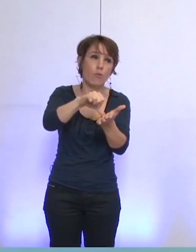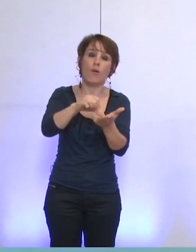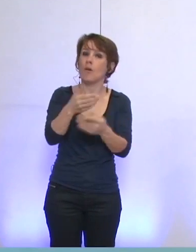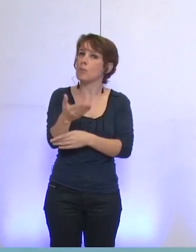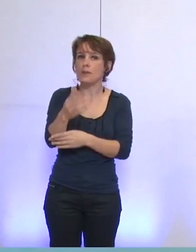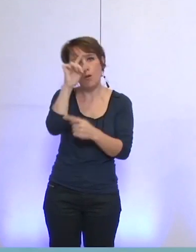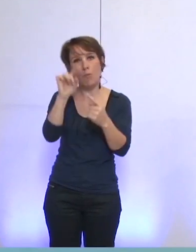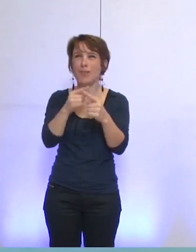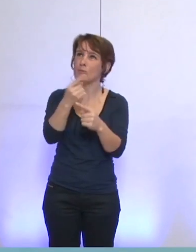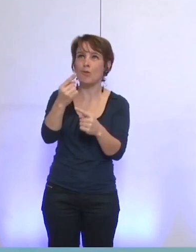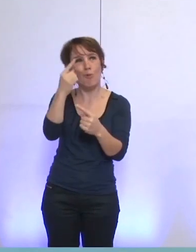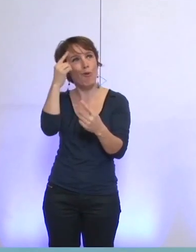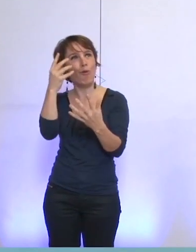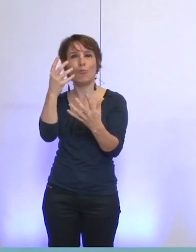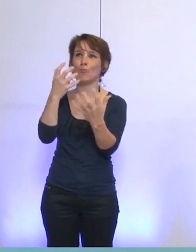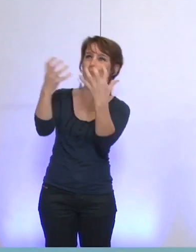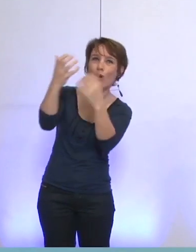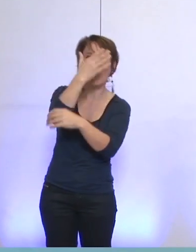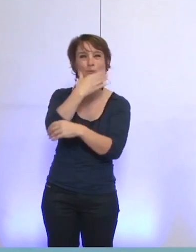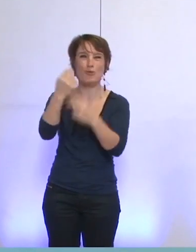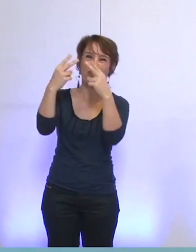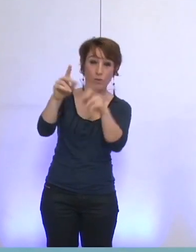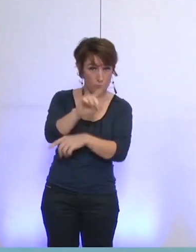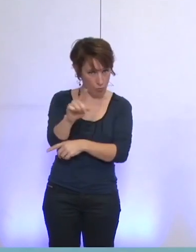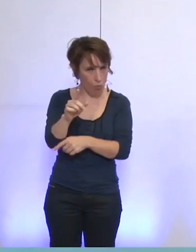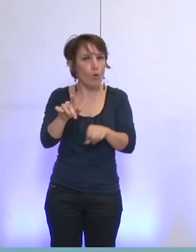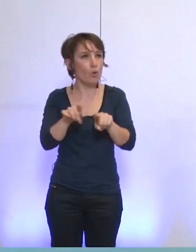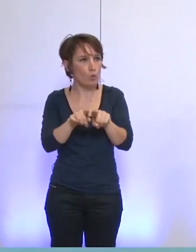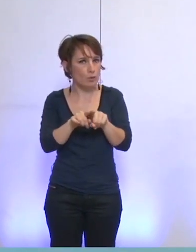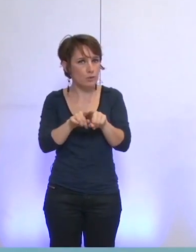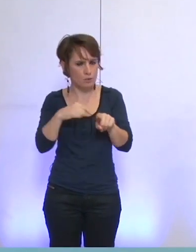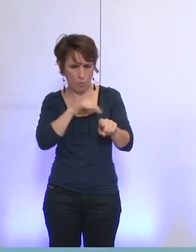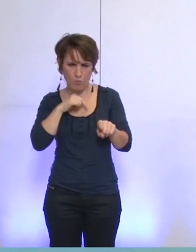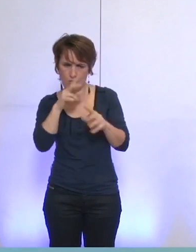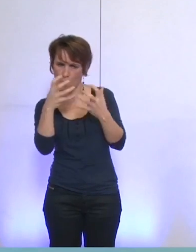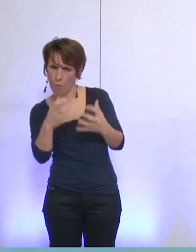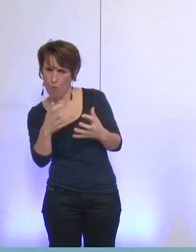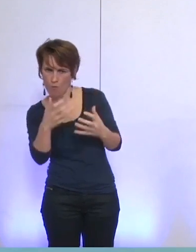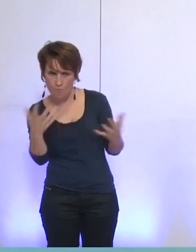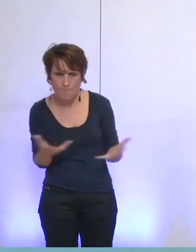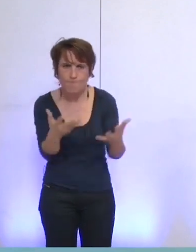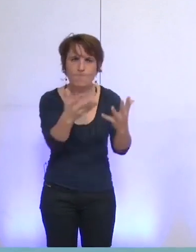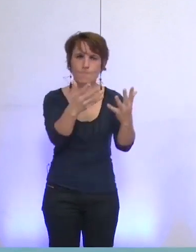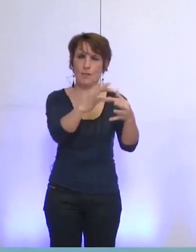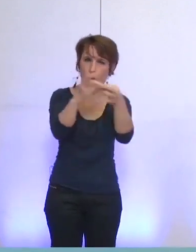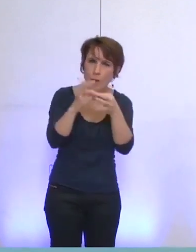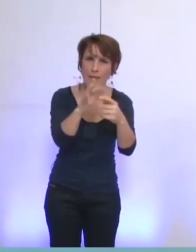'embellissement de cette ville, mais qui est également abordée sur une question de développement de liens sociaux